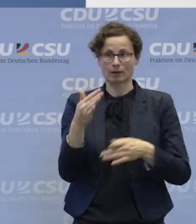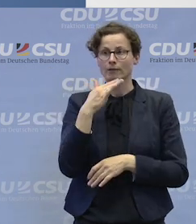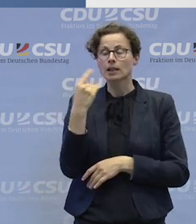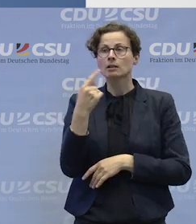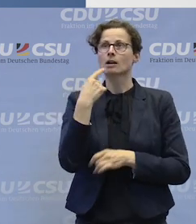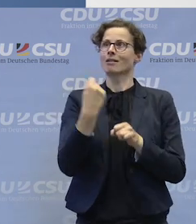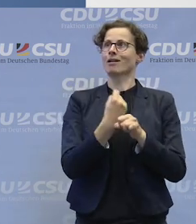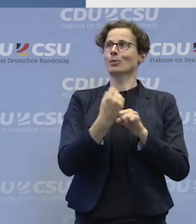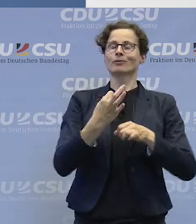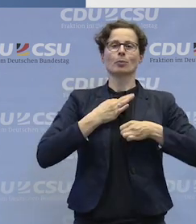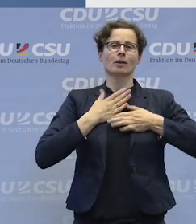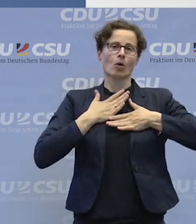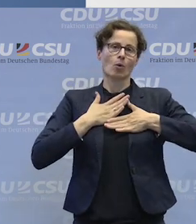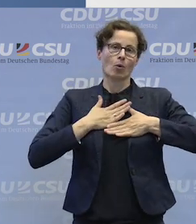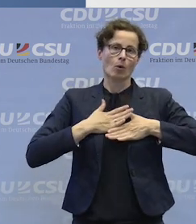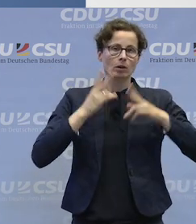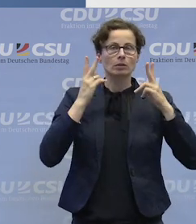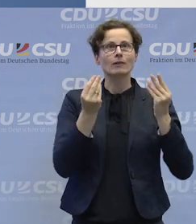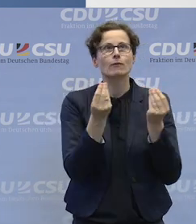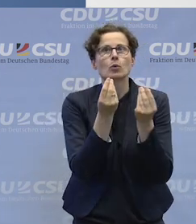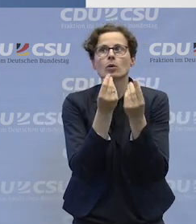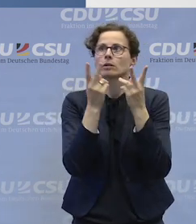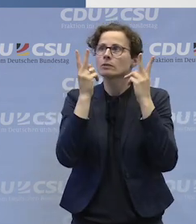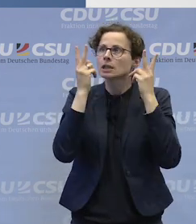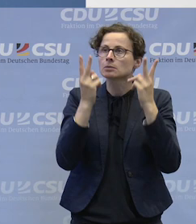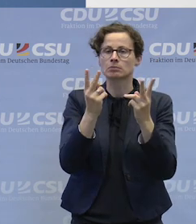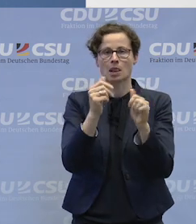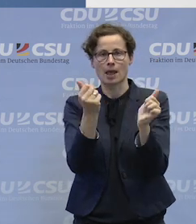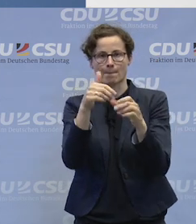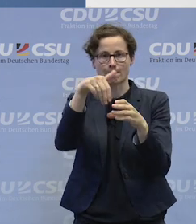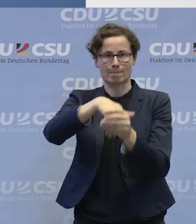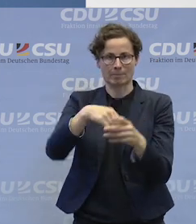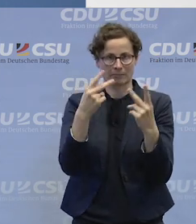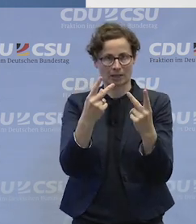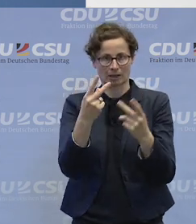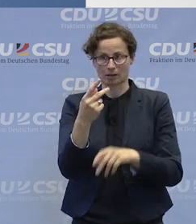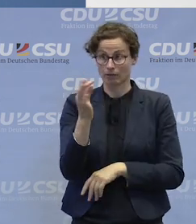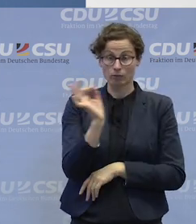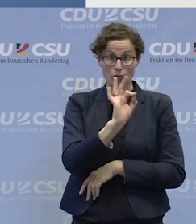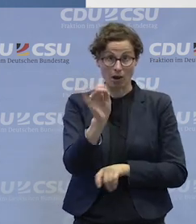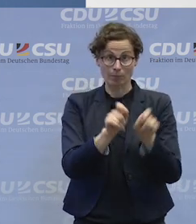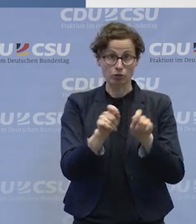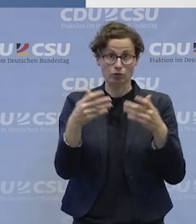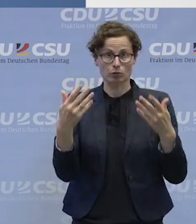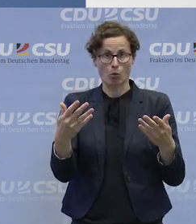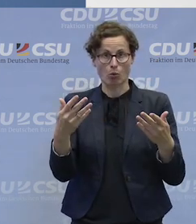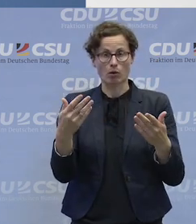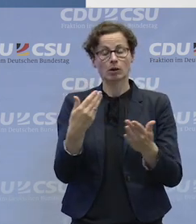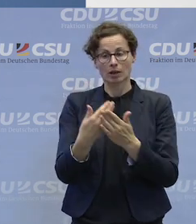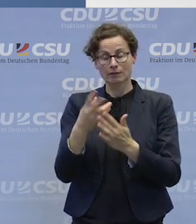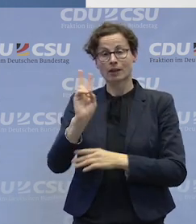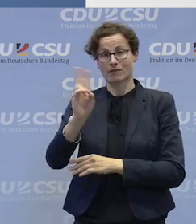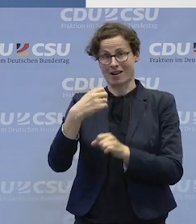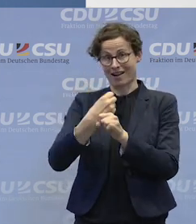auch unsere Möglichkeiten, unsere Potenziale dann auch ausleben können, ist ein ganz wichtiger Ansatz. Und da brauchen wir die Werkstätten,